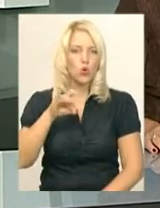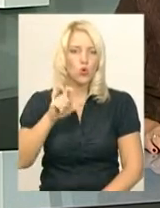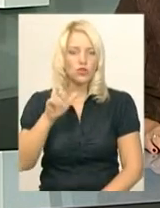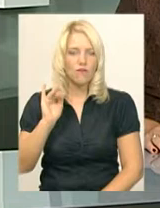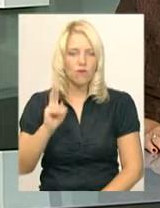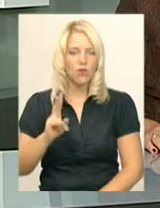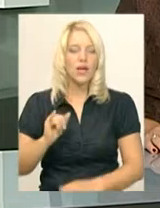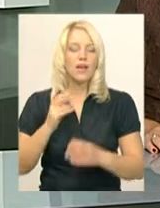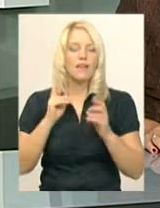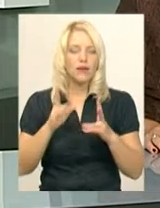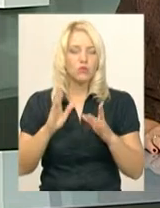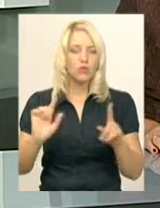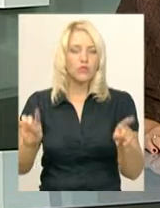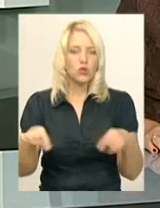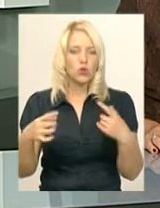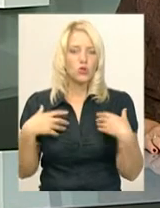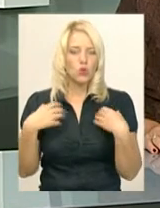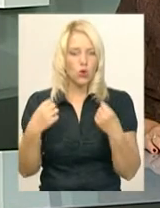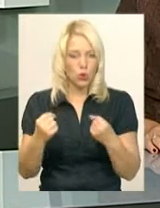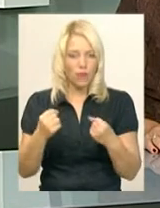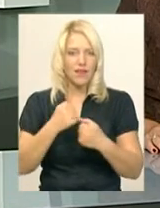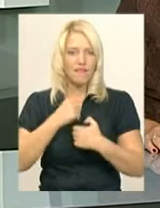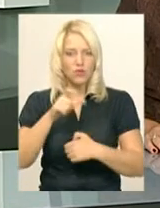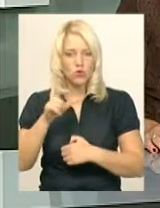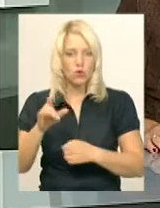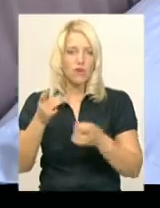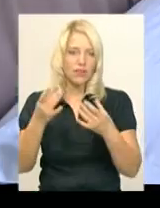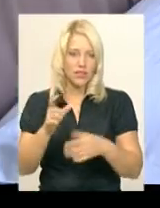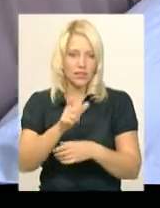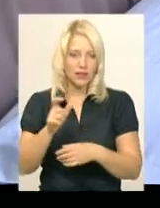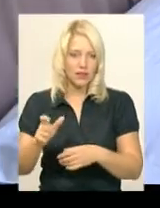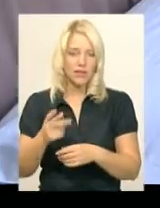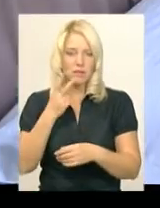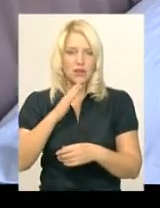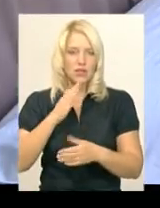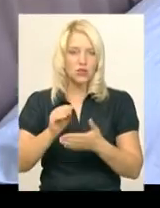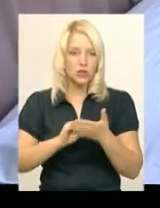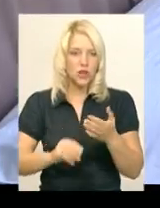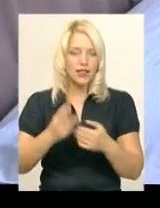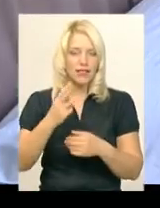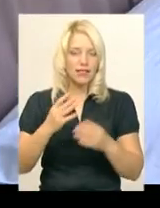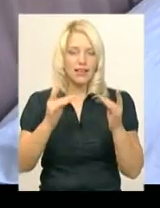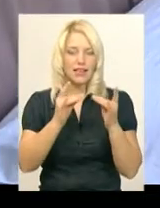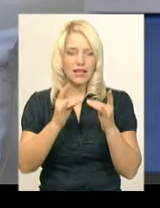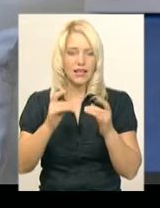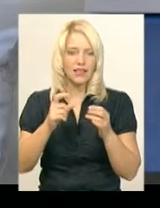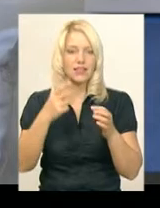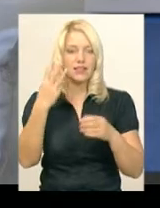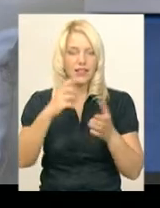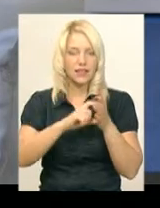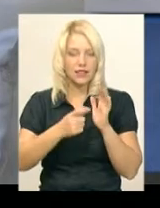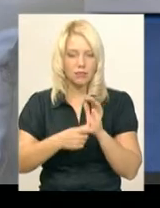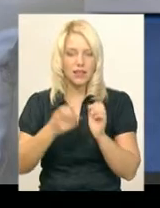відновлюватимуть здоров'я військові та цивільні, бачила Ірина Аріон. Три кімнати на 12 ліжок. Так виглядає оновлене